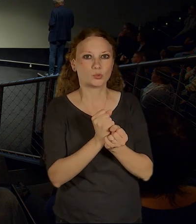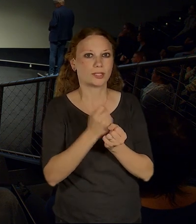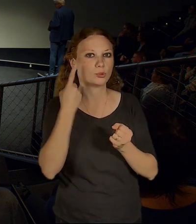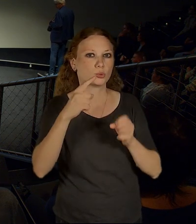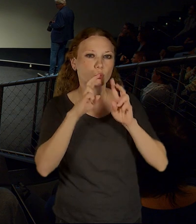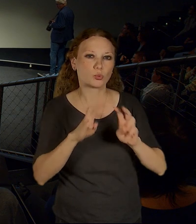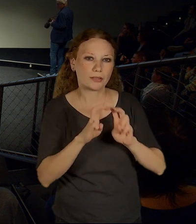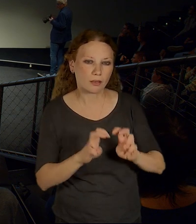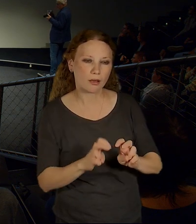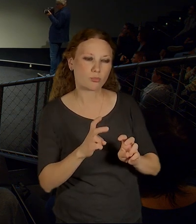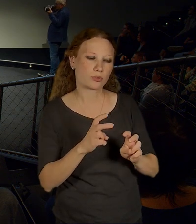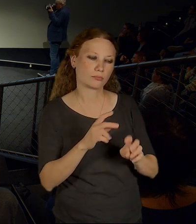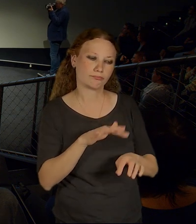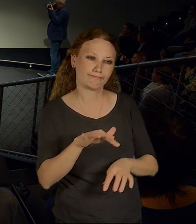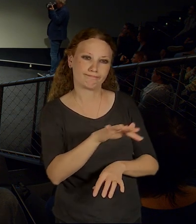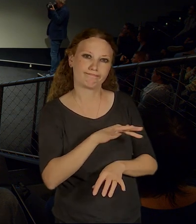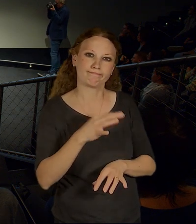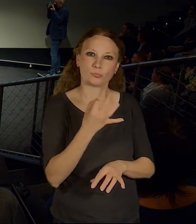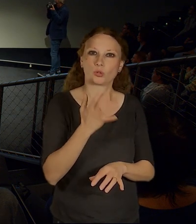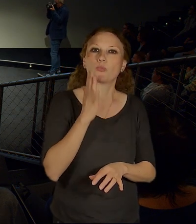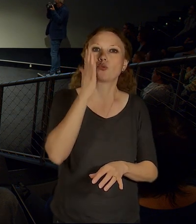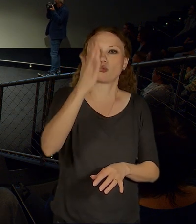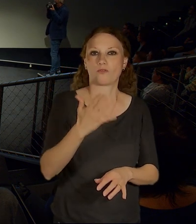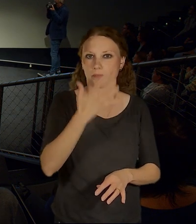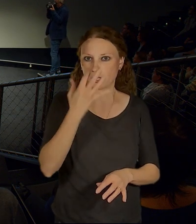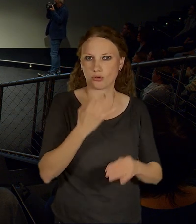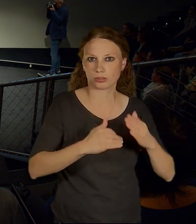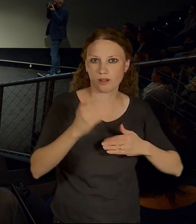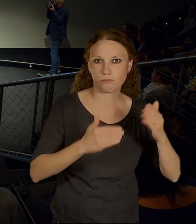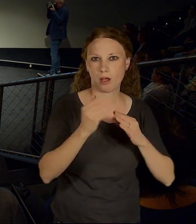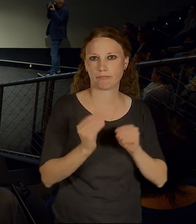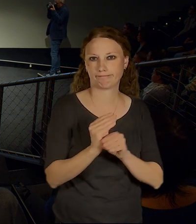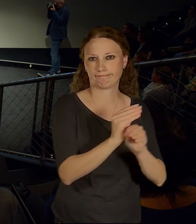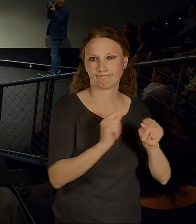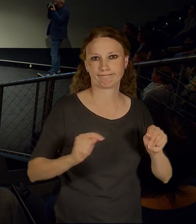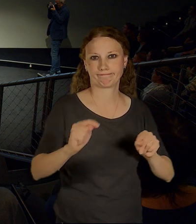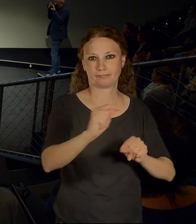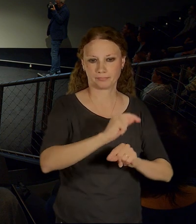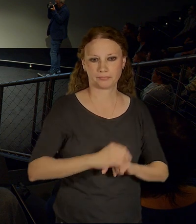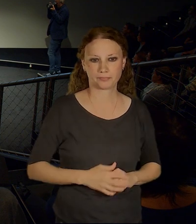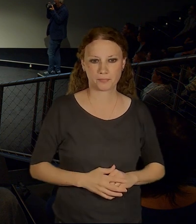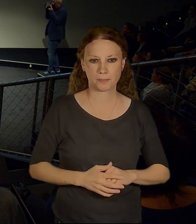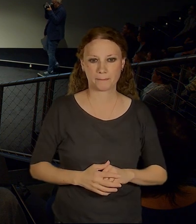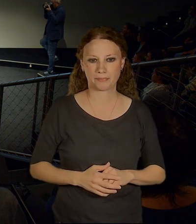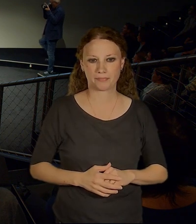prověřit, jak by to okolí mělo vypadat. A to už nemluvím i o těch největších, jako je například bupny, zátory